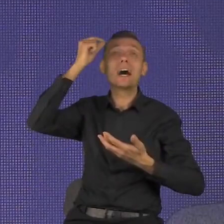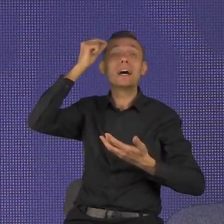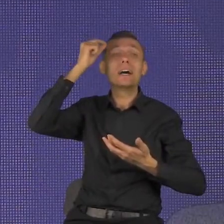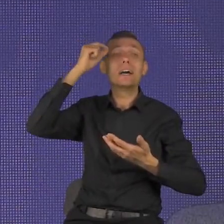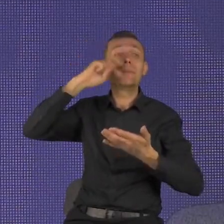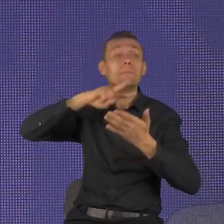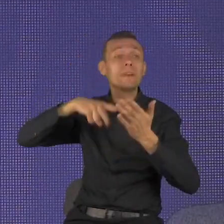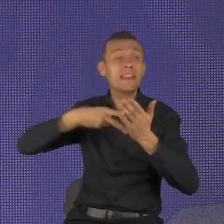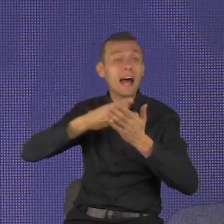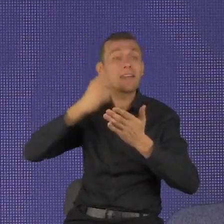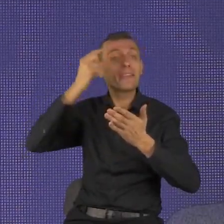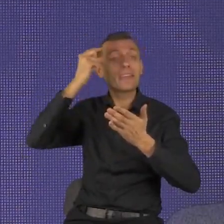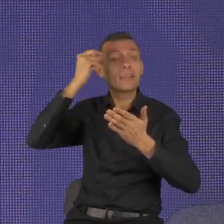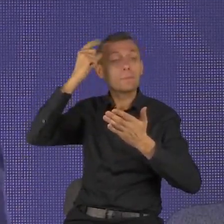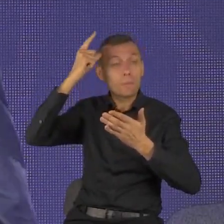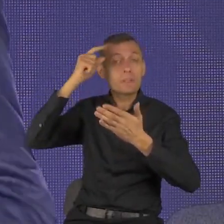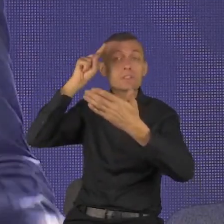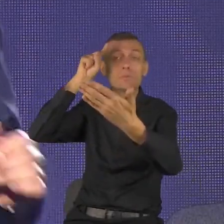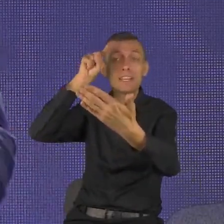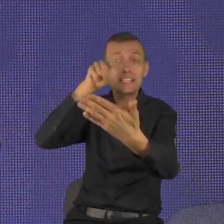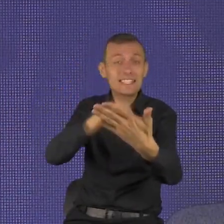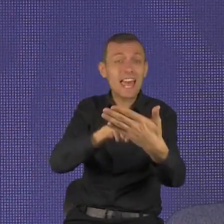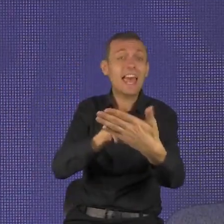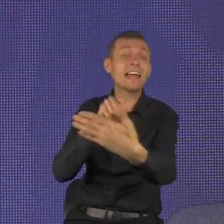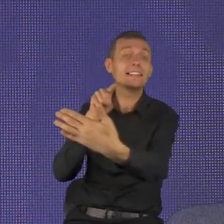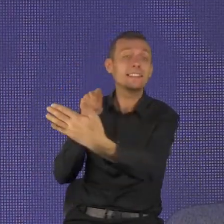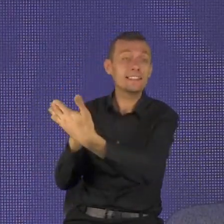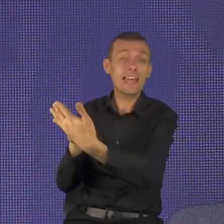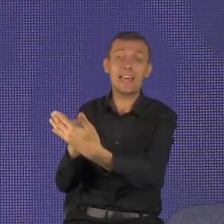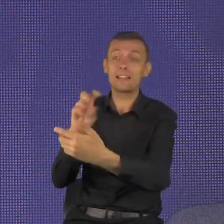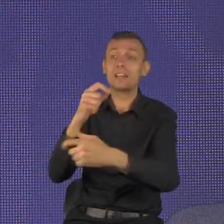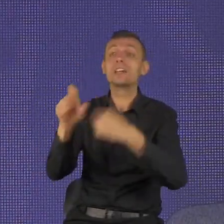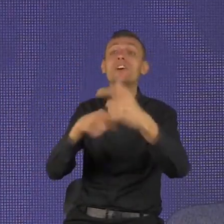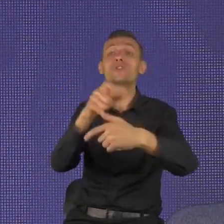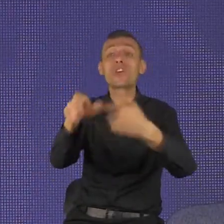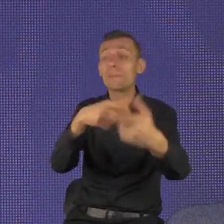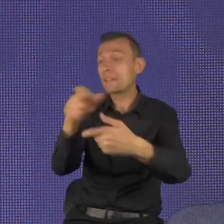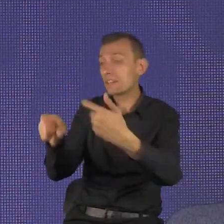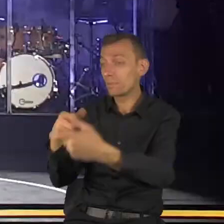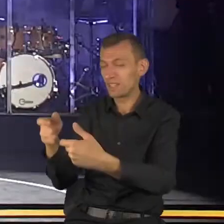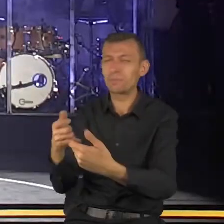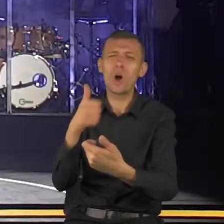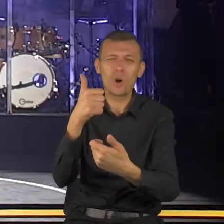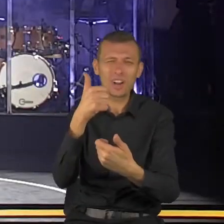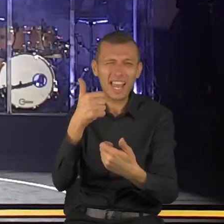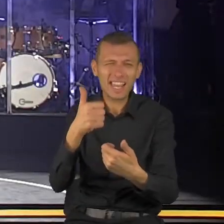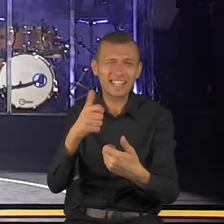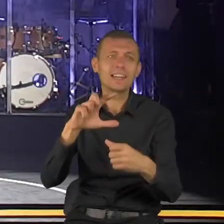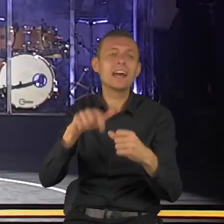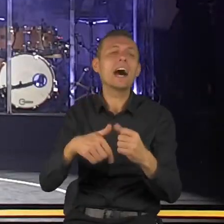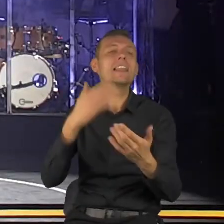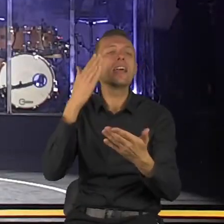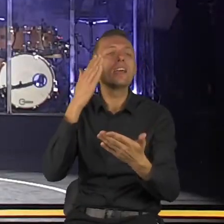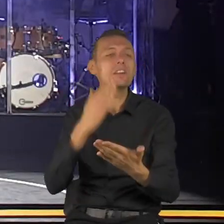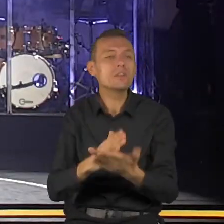Apostoł Paweł, w zasadzie Pan Jezus powiedział do apostoła Pawła tak. Dosyć masz, jeśli masz moją